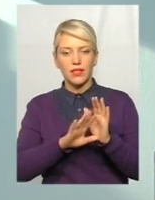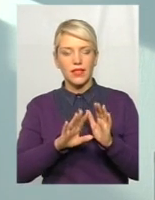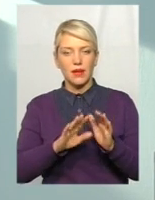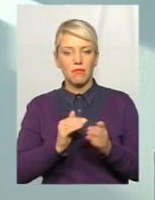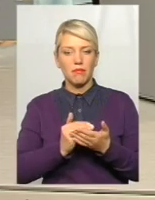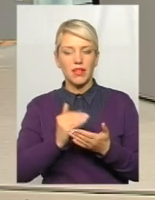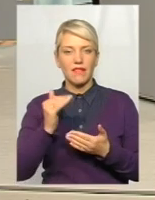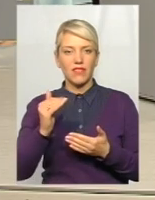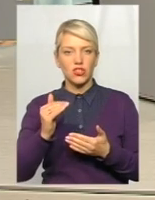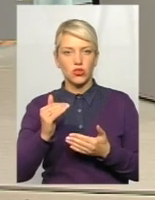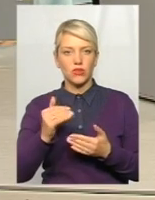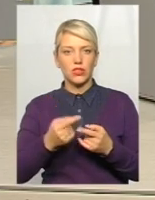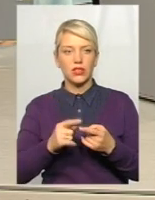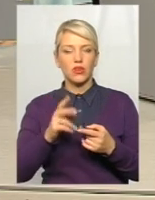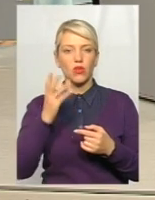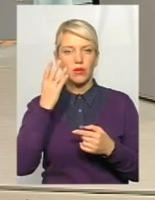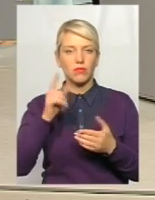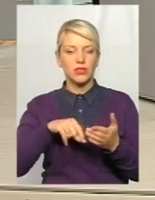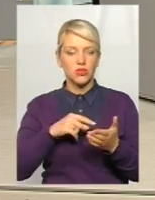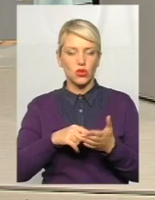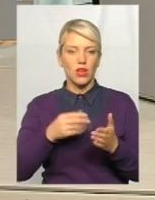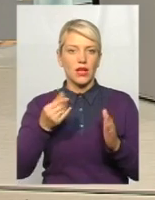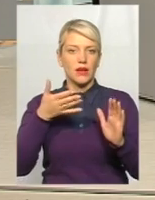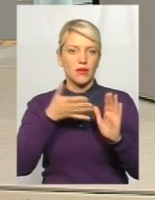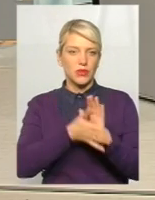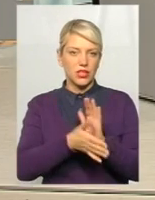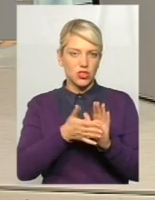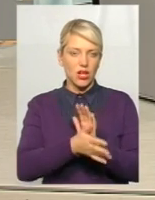витрачало місто і так на підтримання російських продуктів.